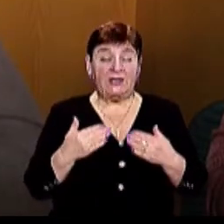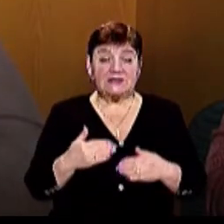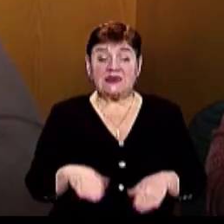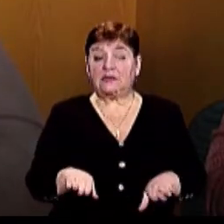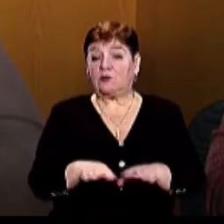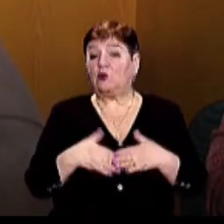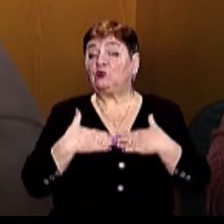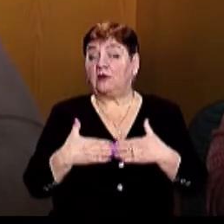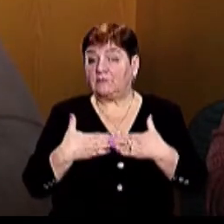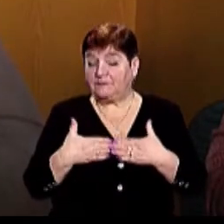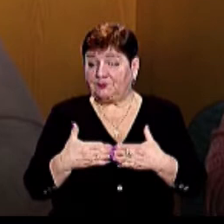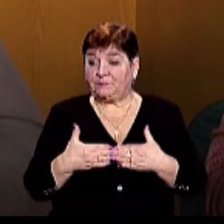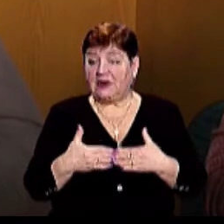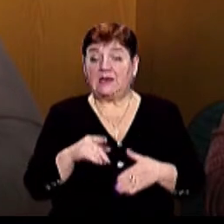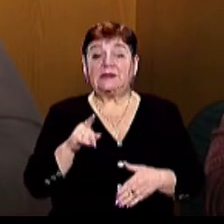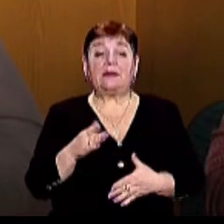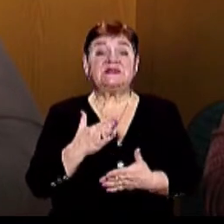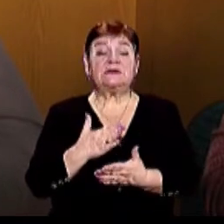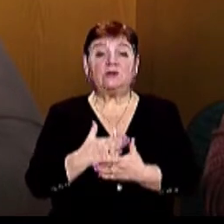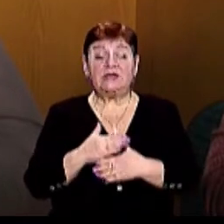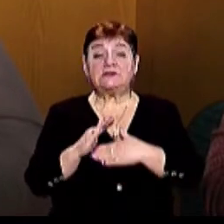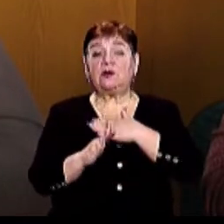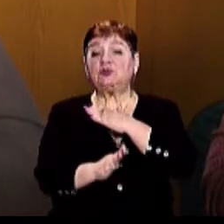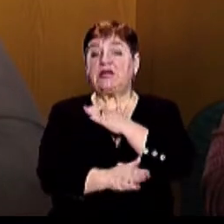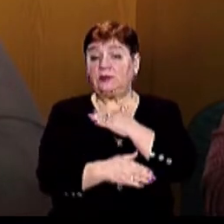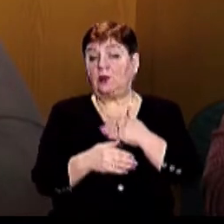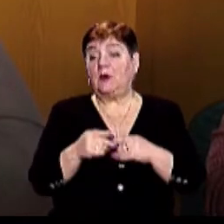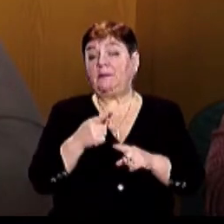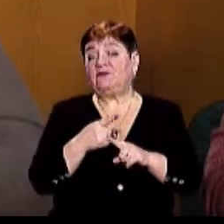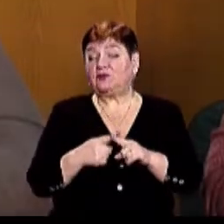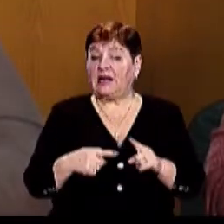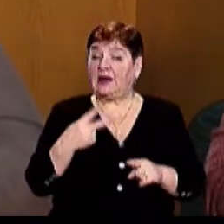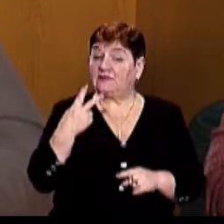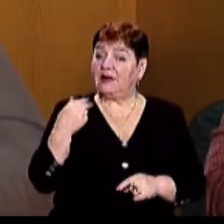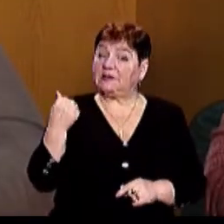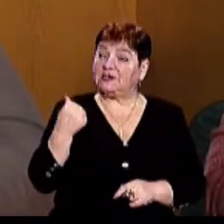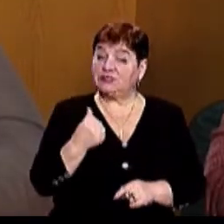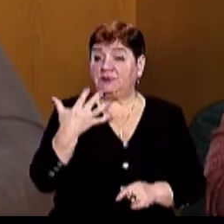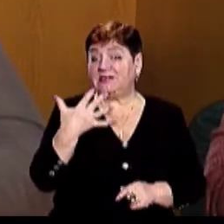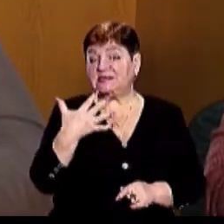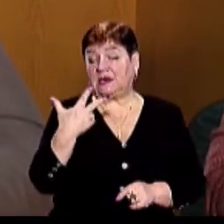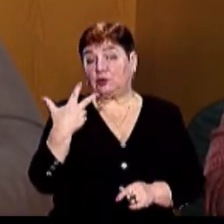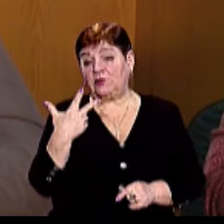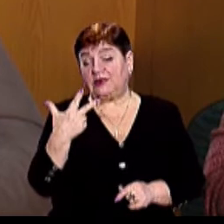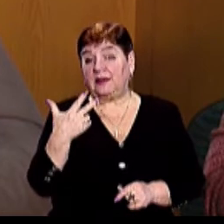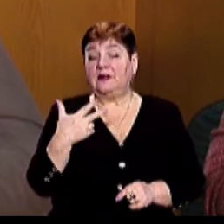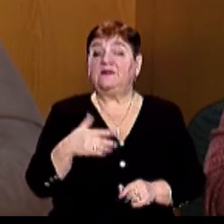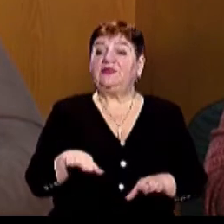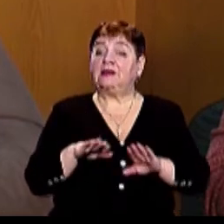органів дихання, то там стабільно знаходиться останні півтора-два тижні 50-53-55 дітей